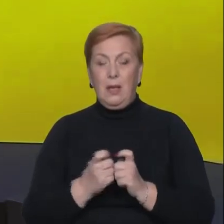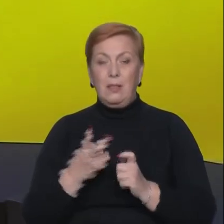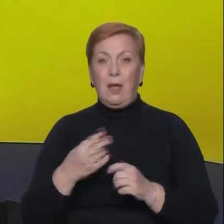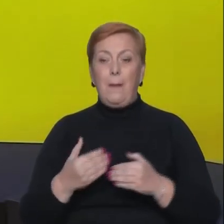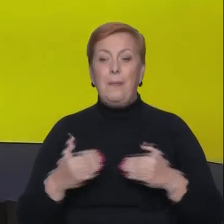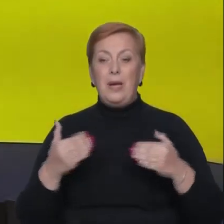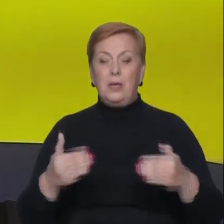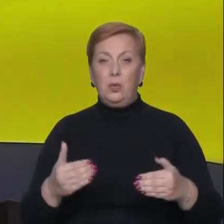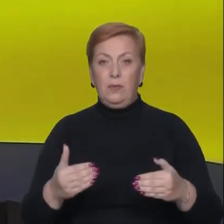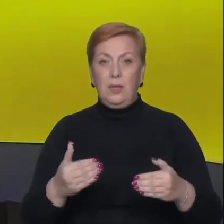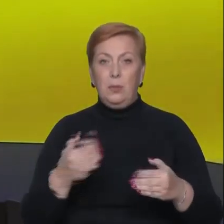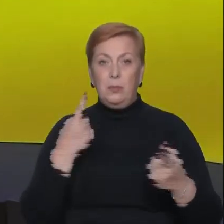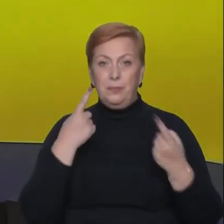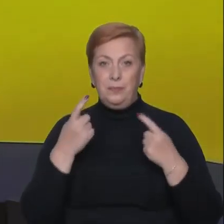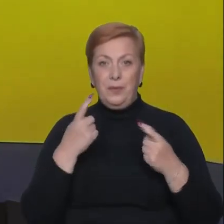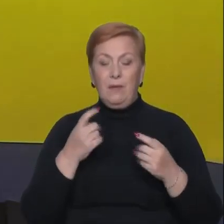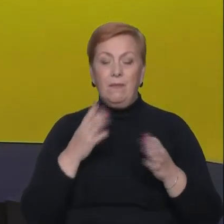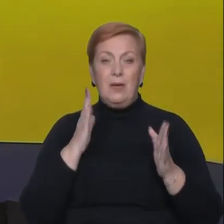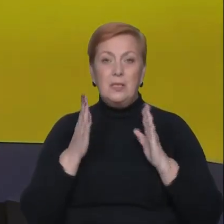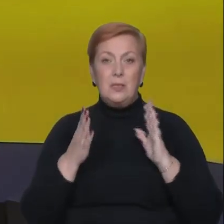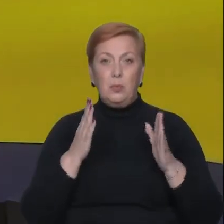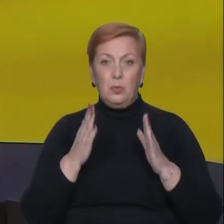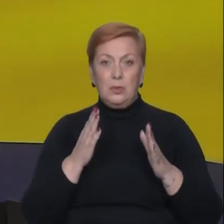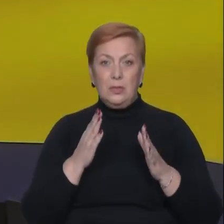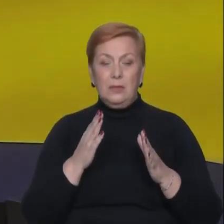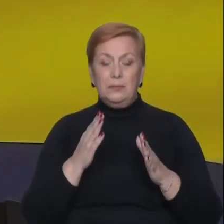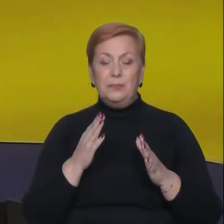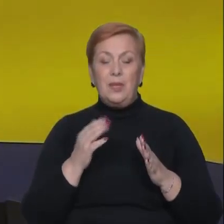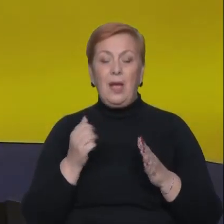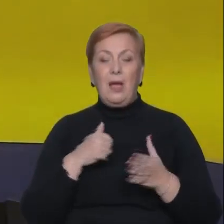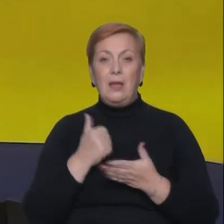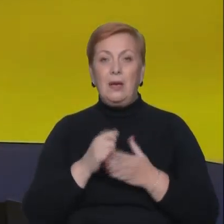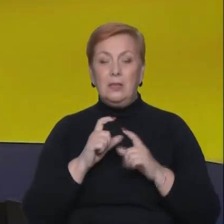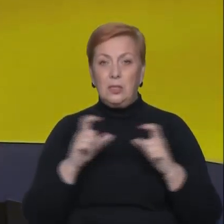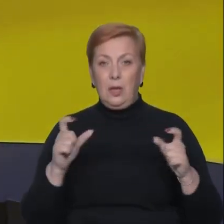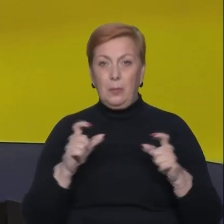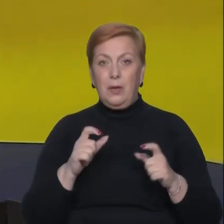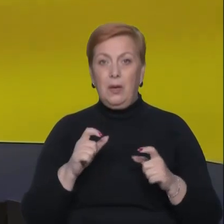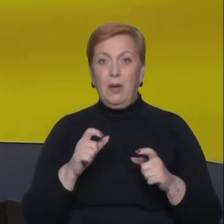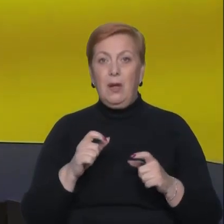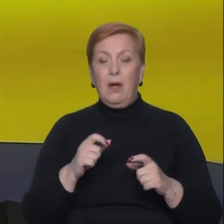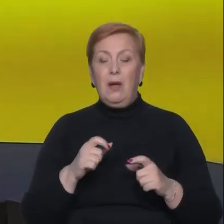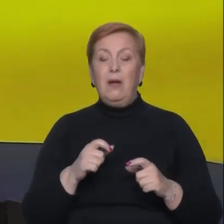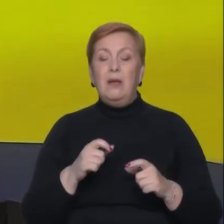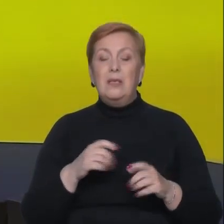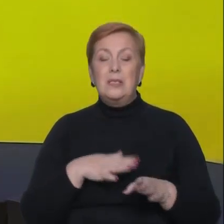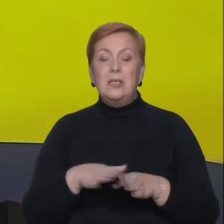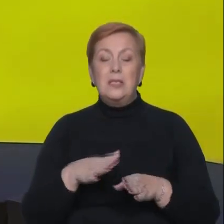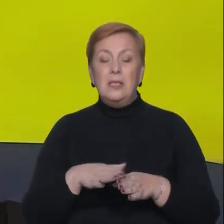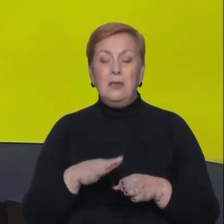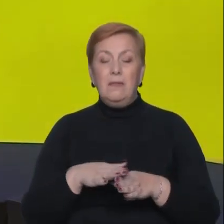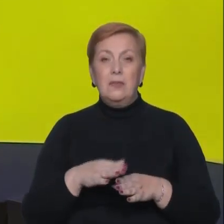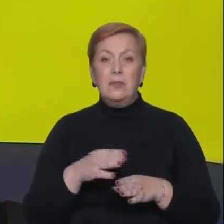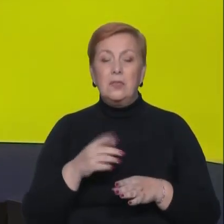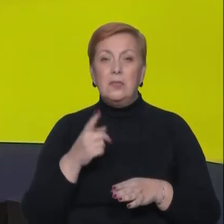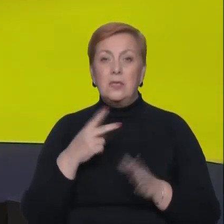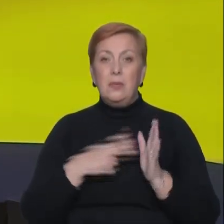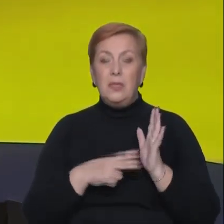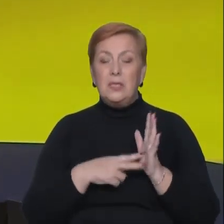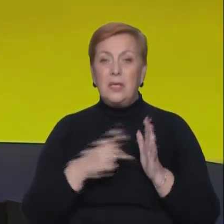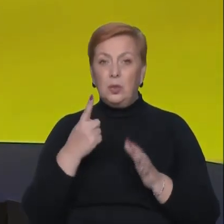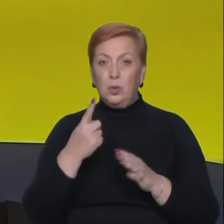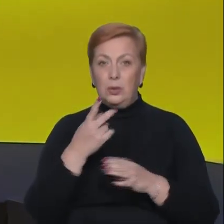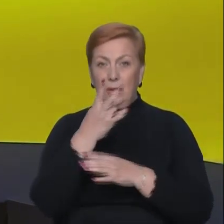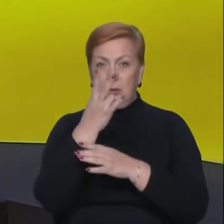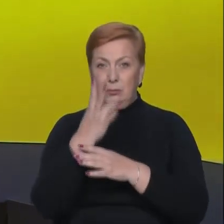на фейсбуці. Загалом ворог завдав 2 ракетних та 30 авіаційних ударів, а також зіснив 71 обстріл з